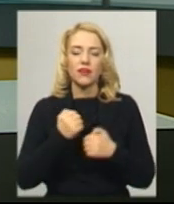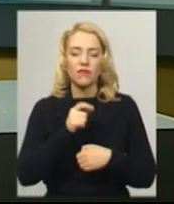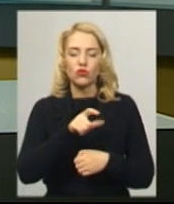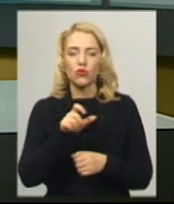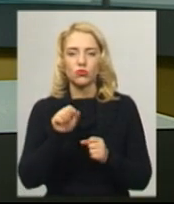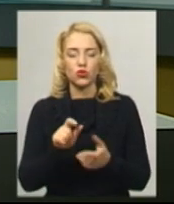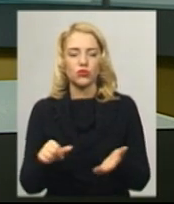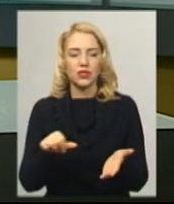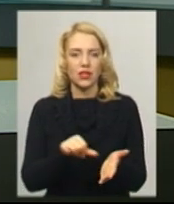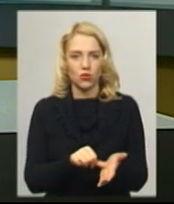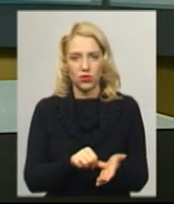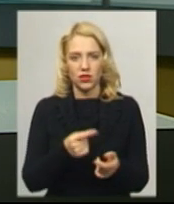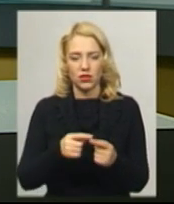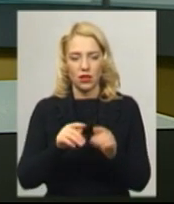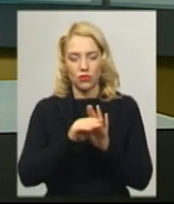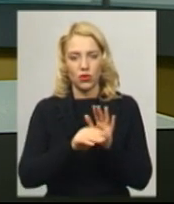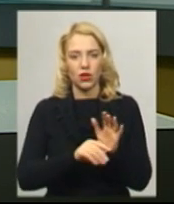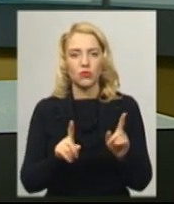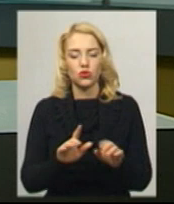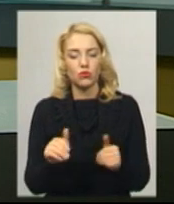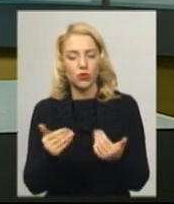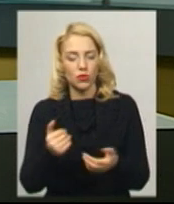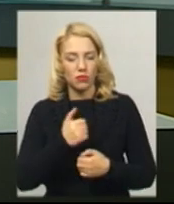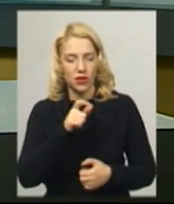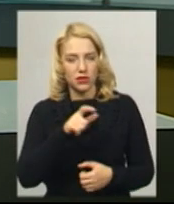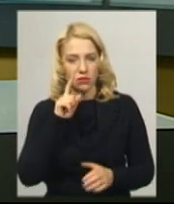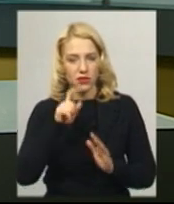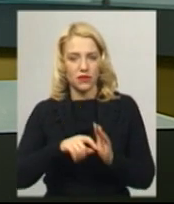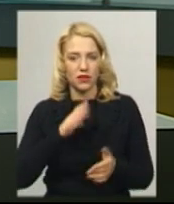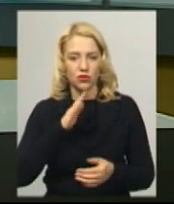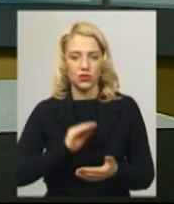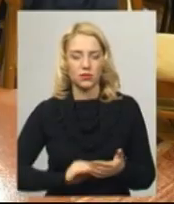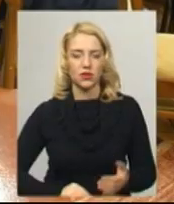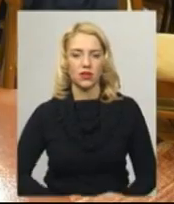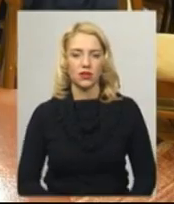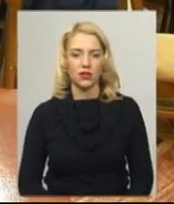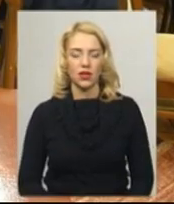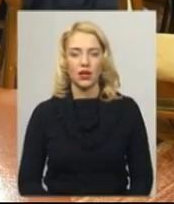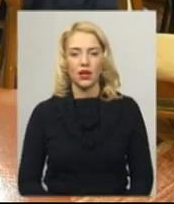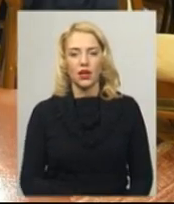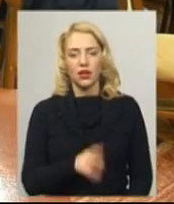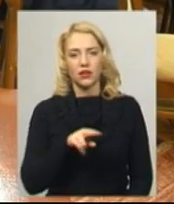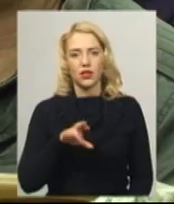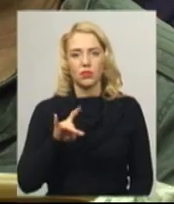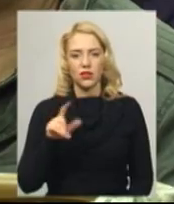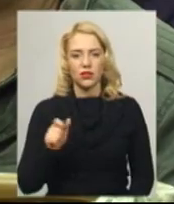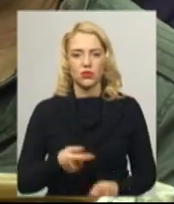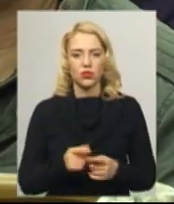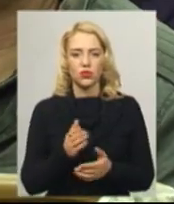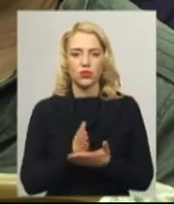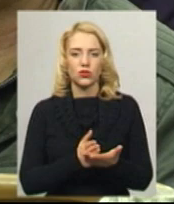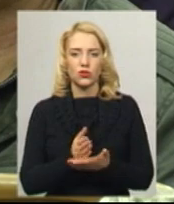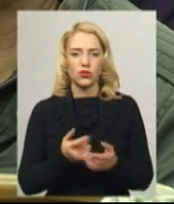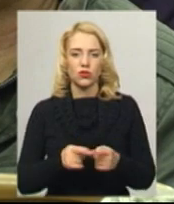можуть стати учасниками програми і що пропонують бійцям, дізнавалась Тетяна Ворожцова. Катерина Пложок у військовослужбі з